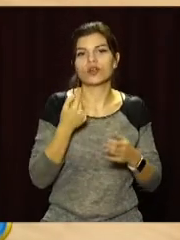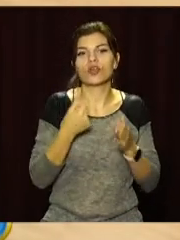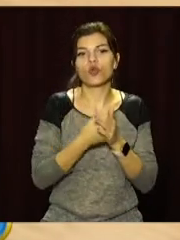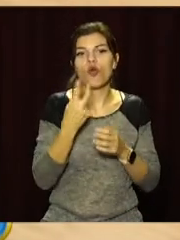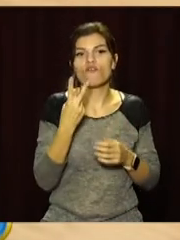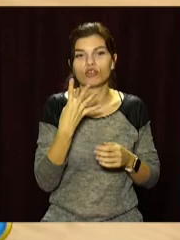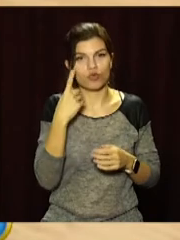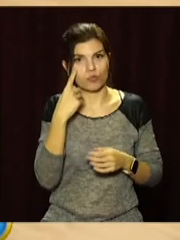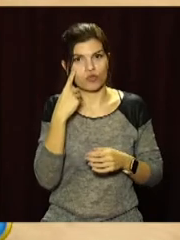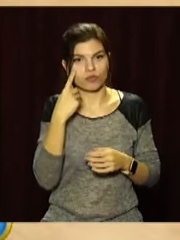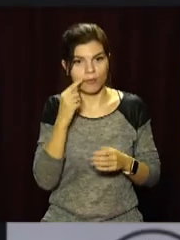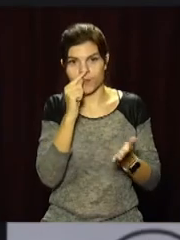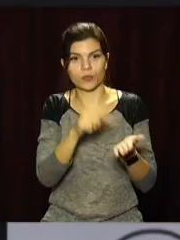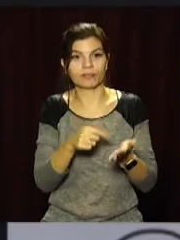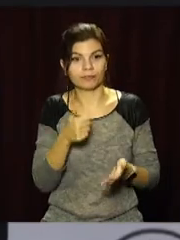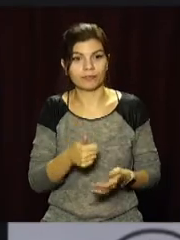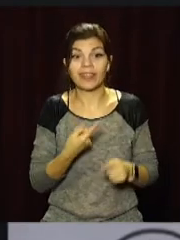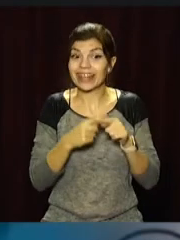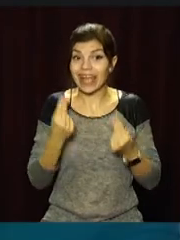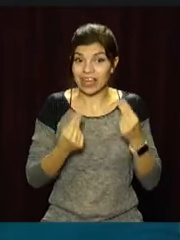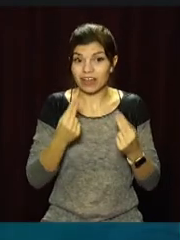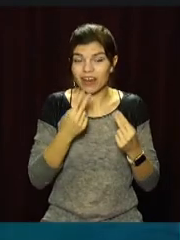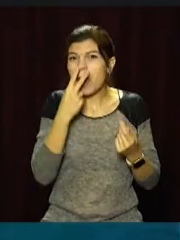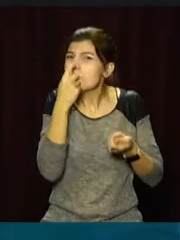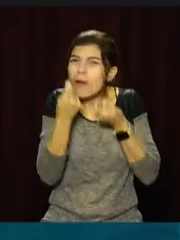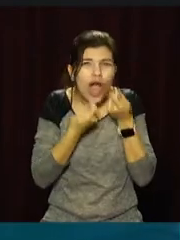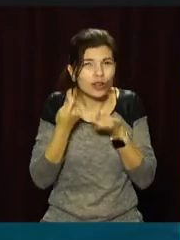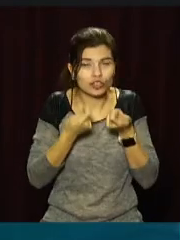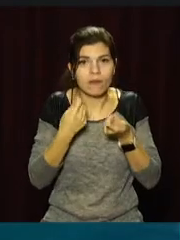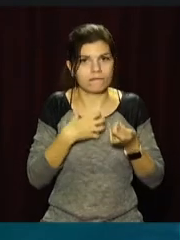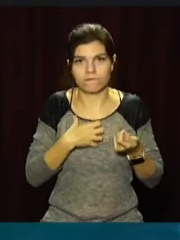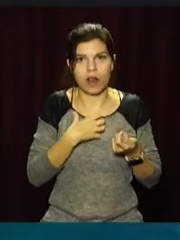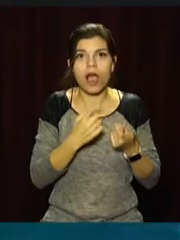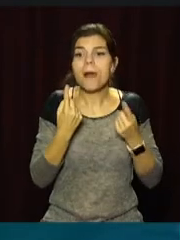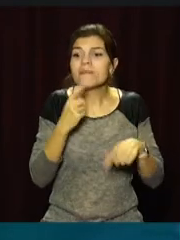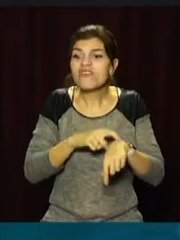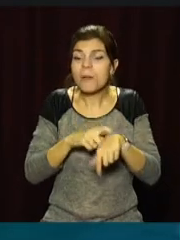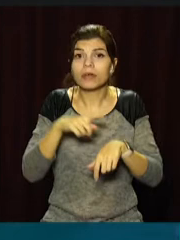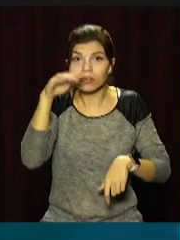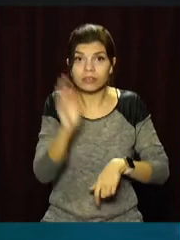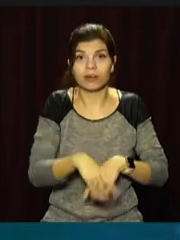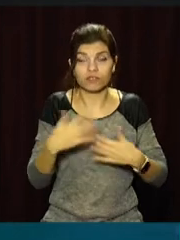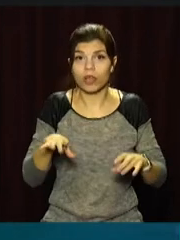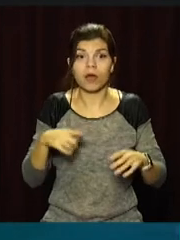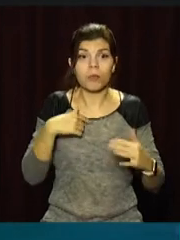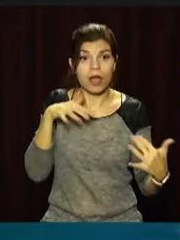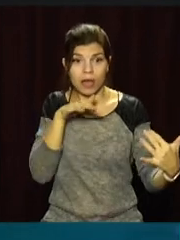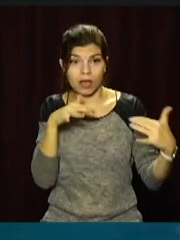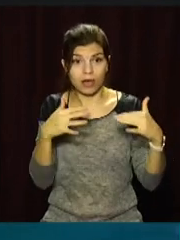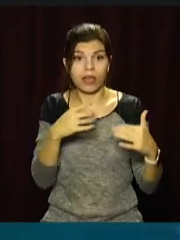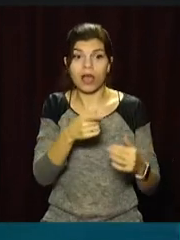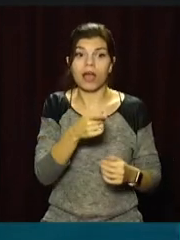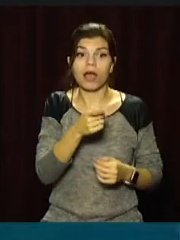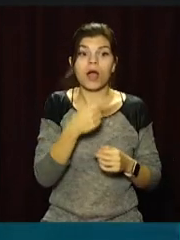очок. В таких іграх все рішають мелочі. Мелочі з перших же секунд. Ми проіграли все єдиноборства, ми